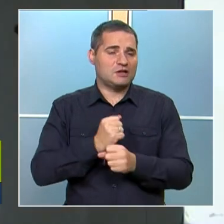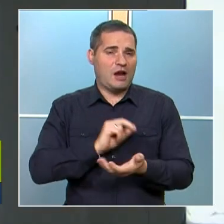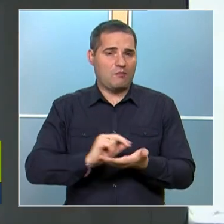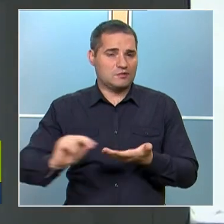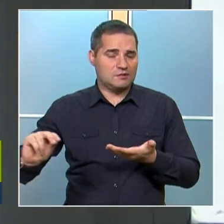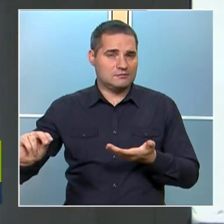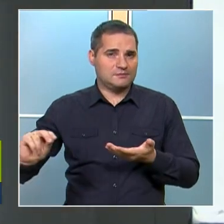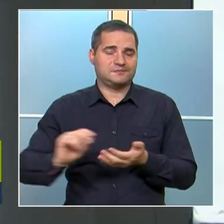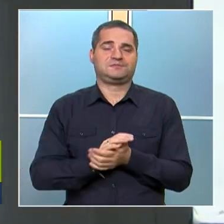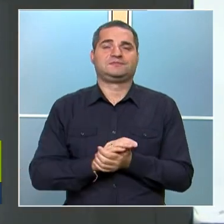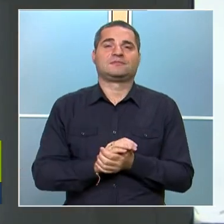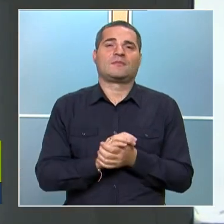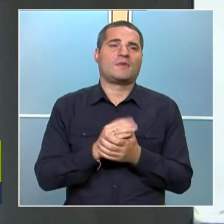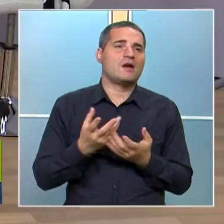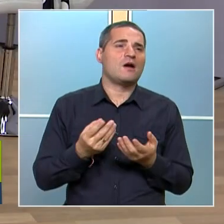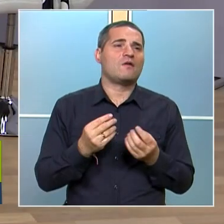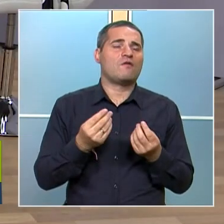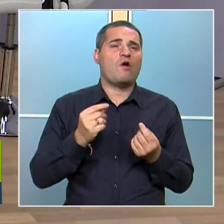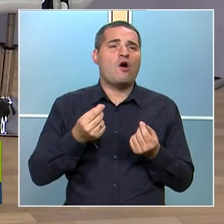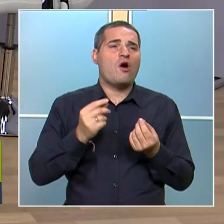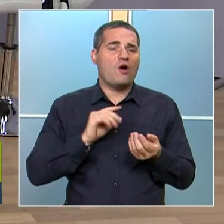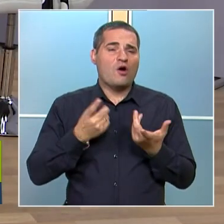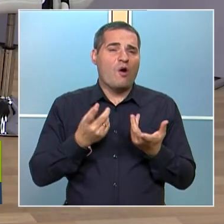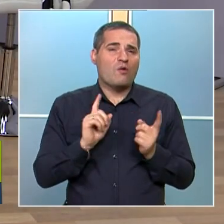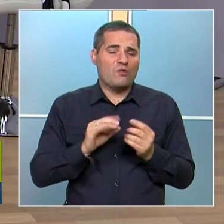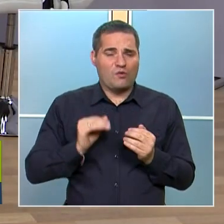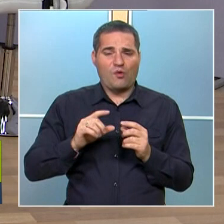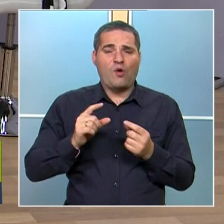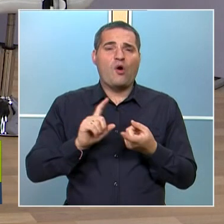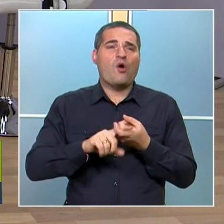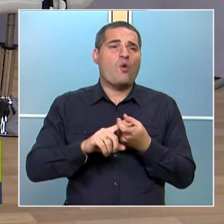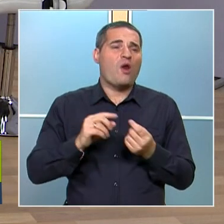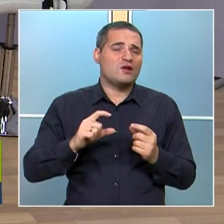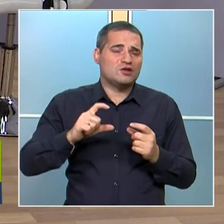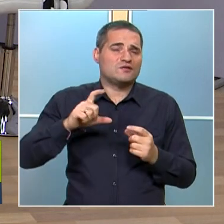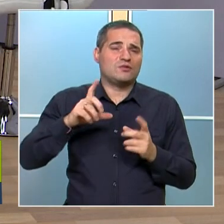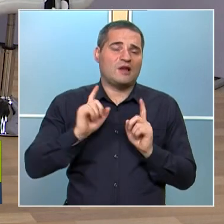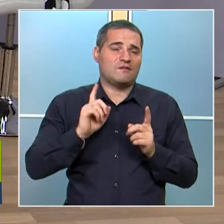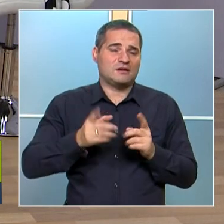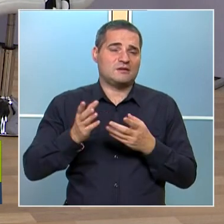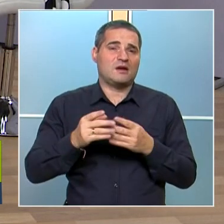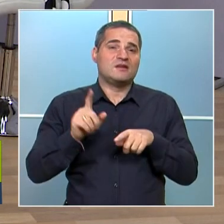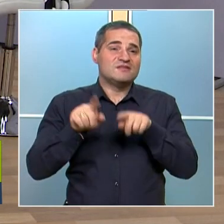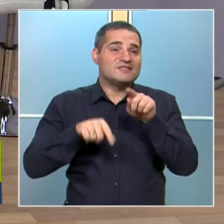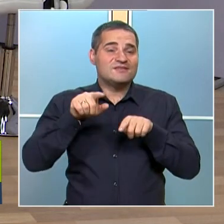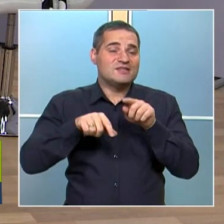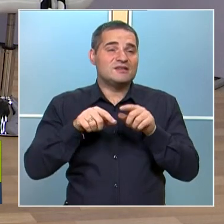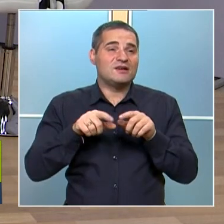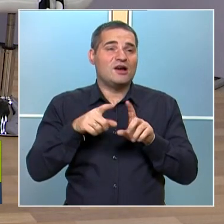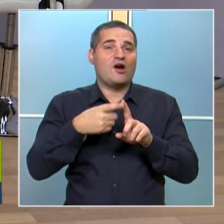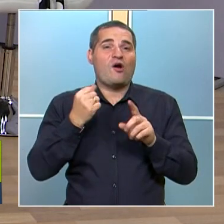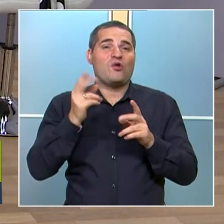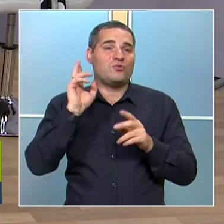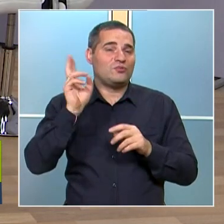Да. Какво количество обаче трябва да бъдат те? Ами това зависи от много от самия